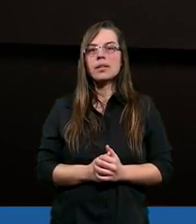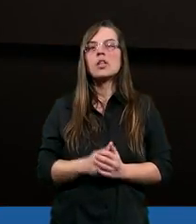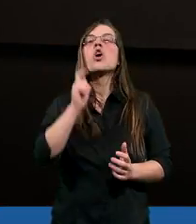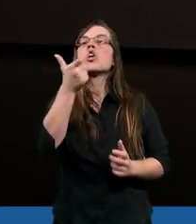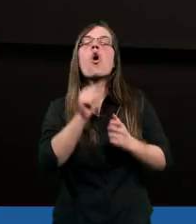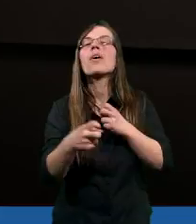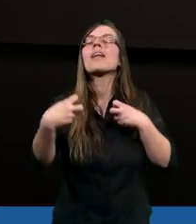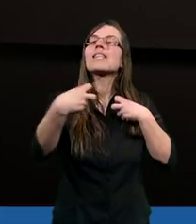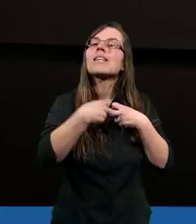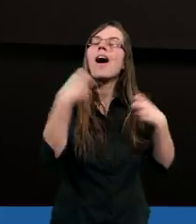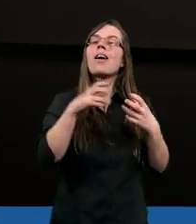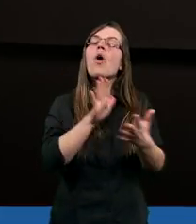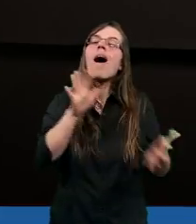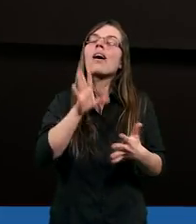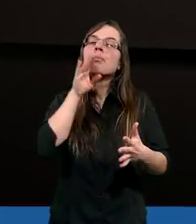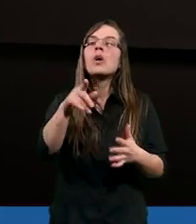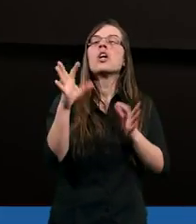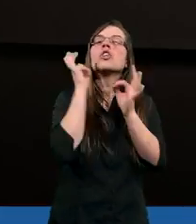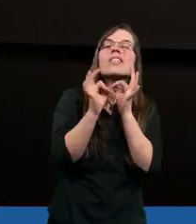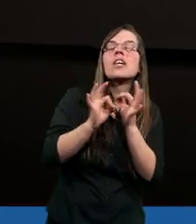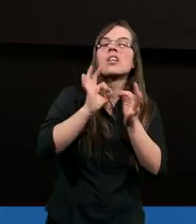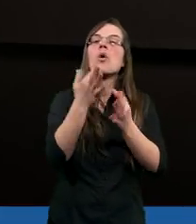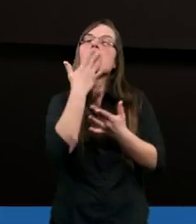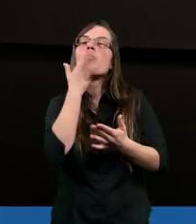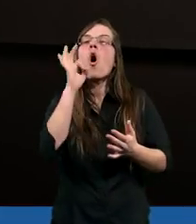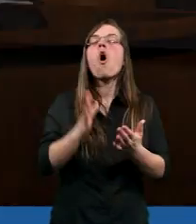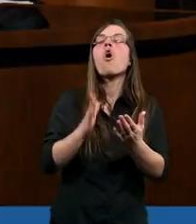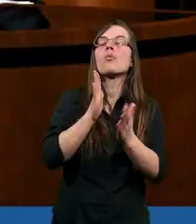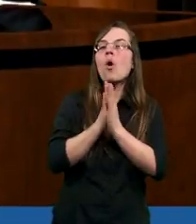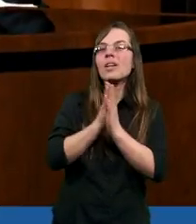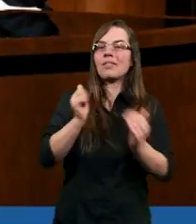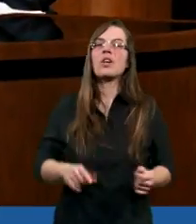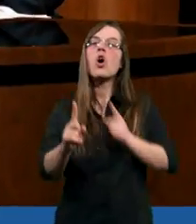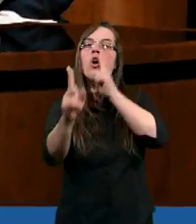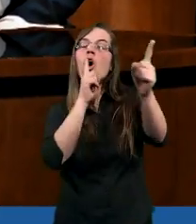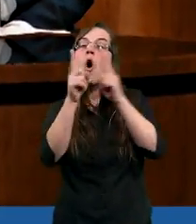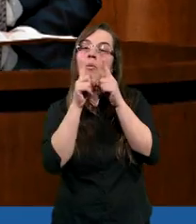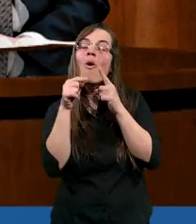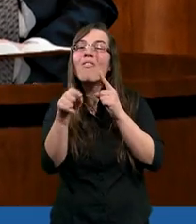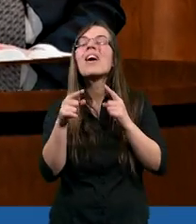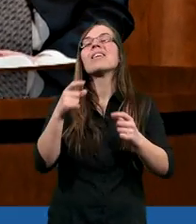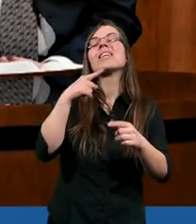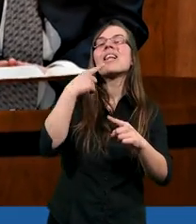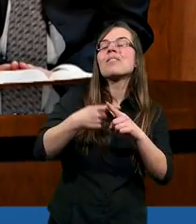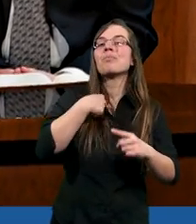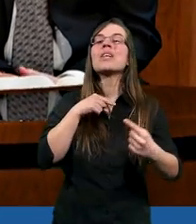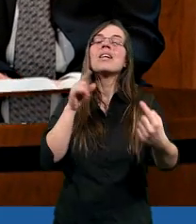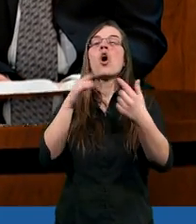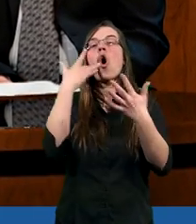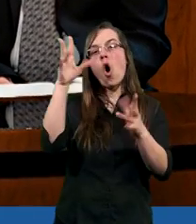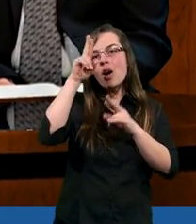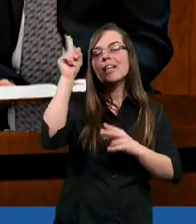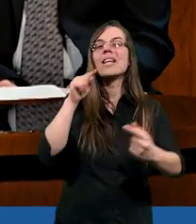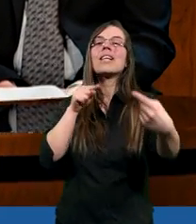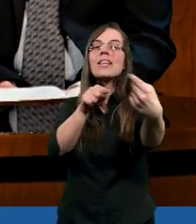Co jest charakterystycznego, co jest szczególnego, gdy mówimy rozmowa? Rozmowa zdecydowanie kojarzy mi się z dialogiem, więc żeby była